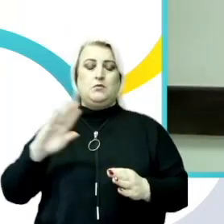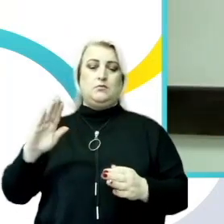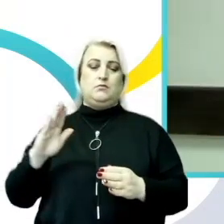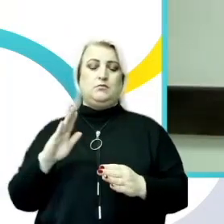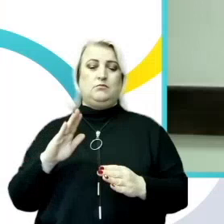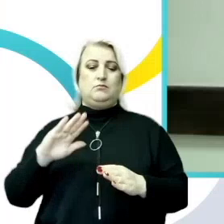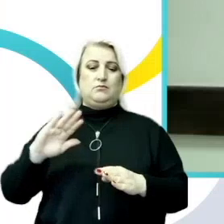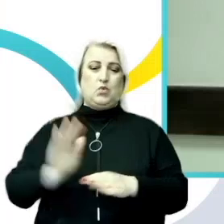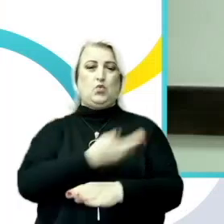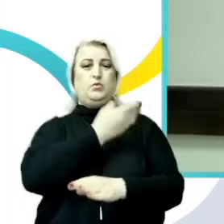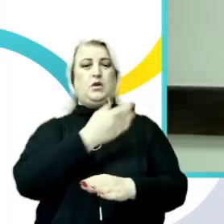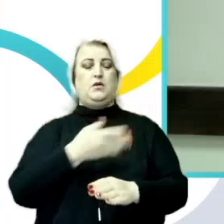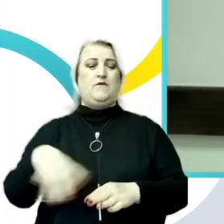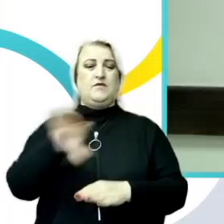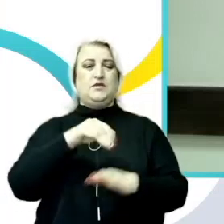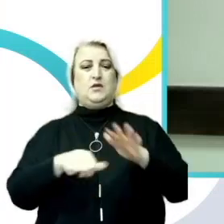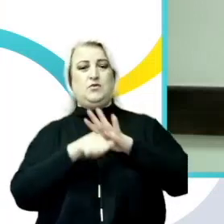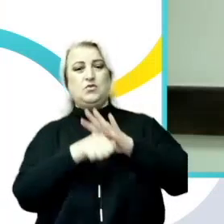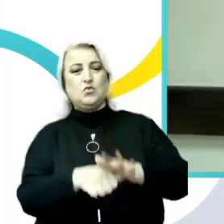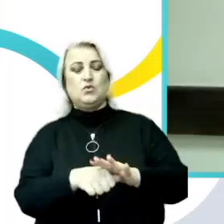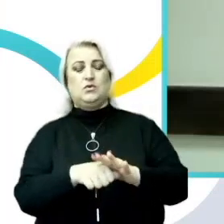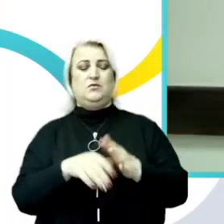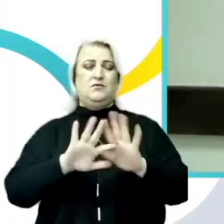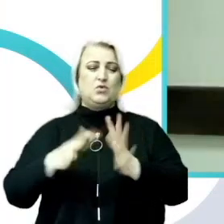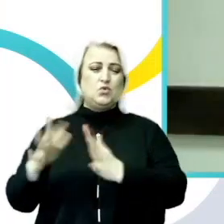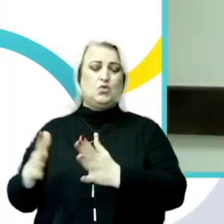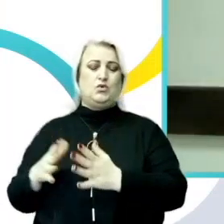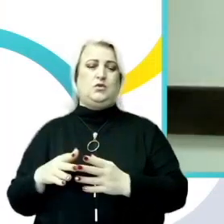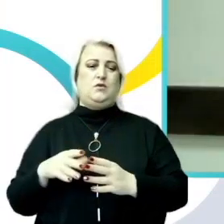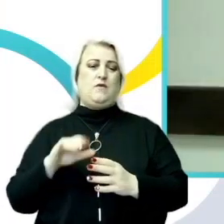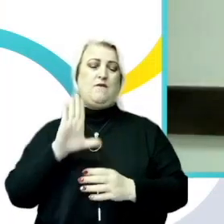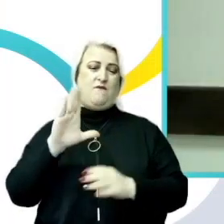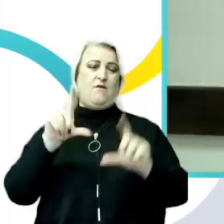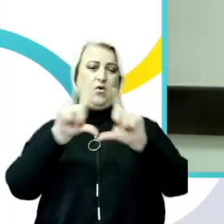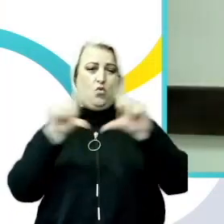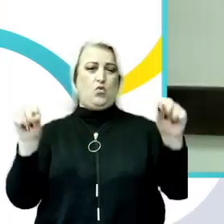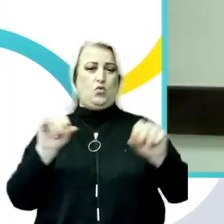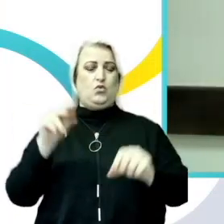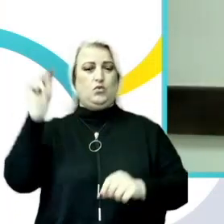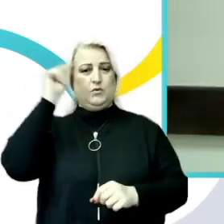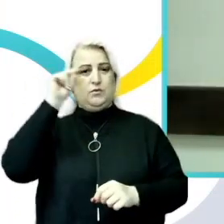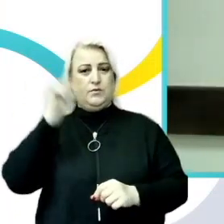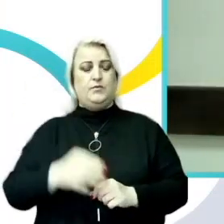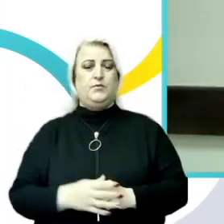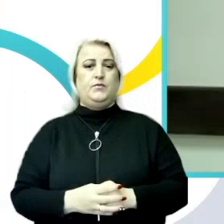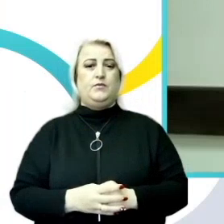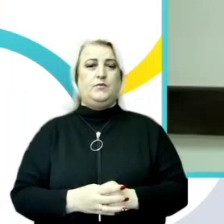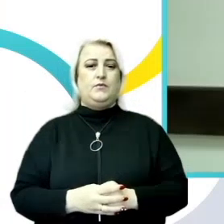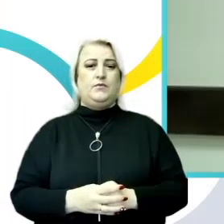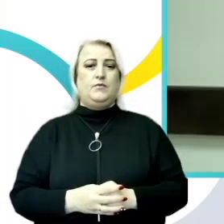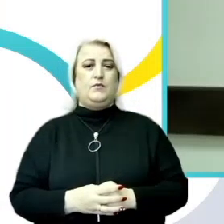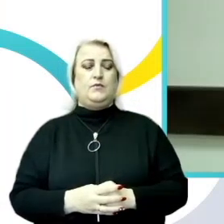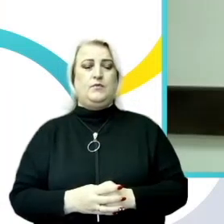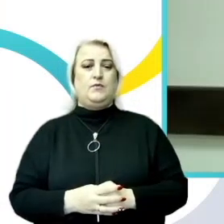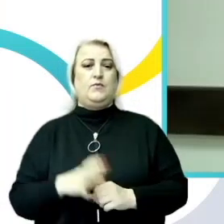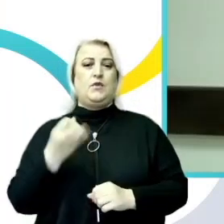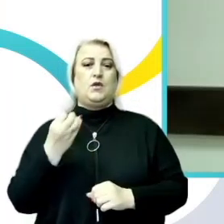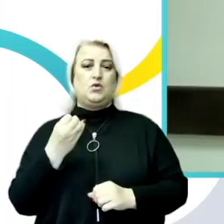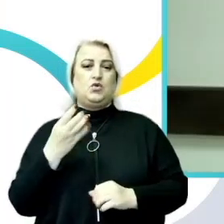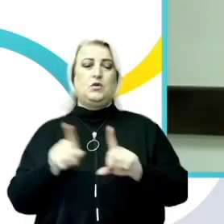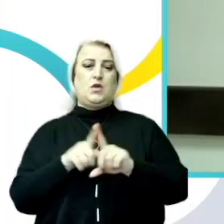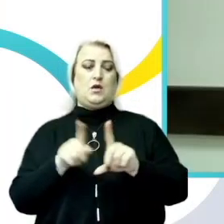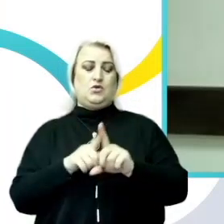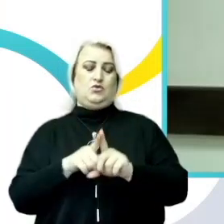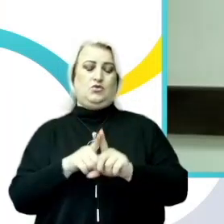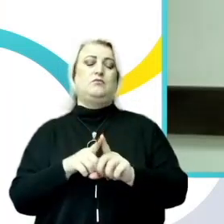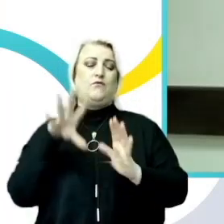discriminare din sistemul educațional. Prima activitate este cea axată pe fenomenul bullying-ului, cu altă prioritate este și fenomenul hărțuirii